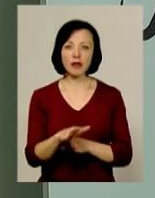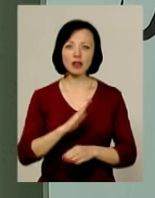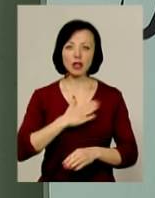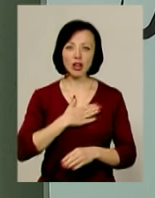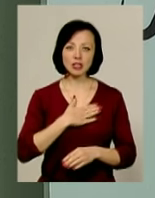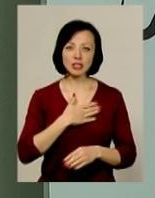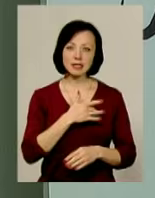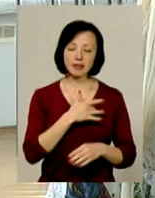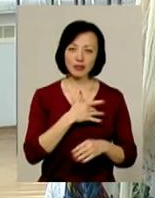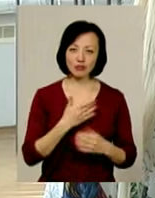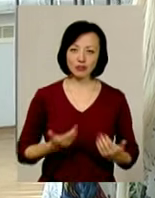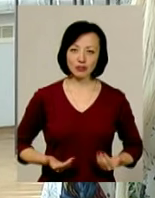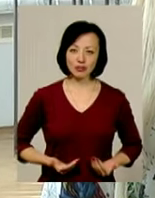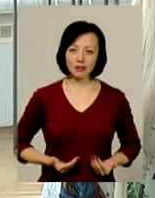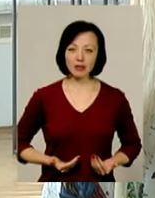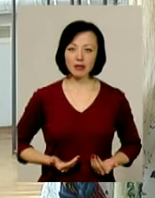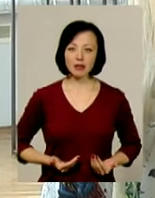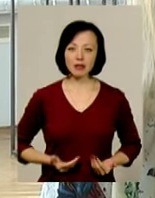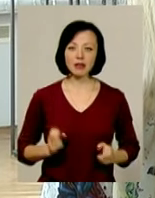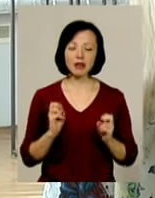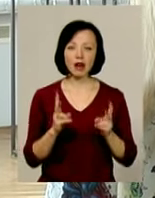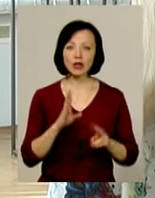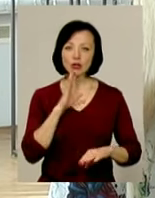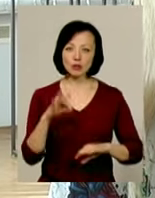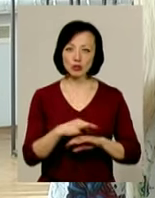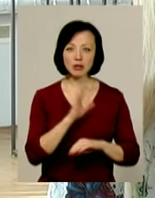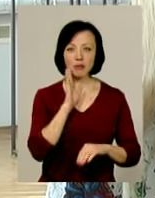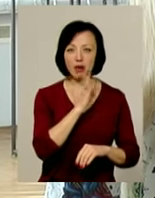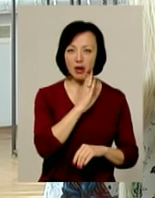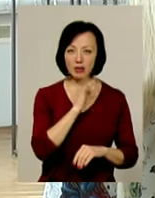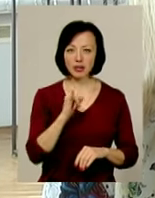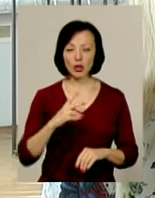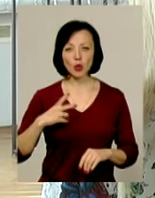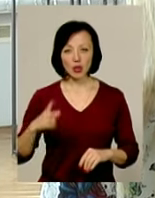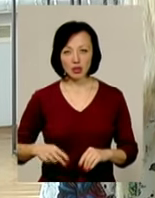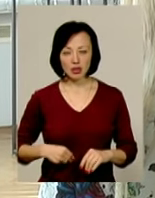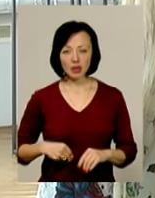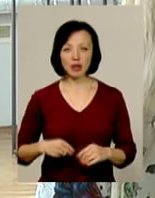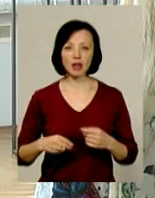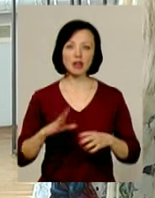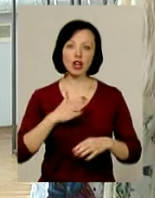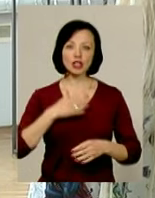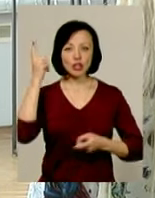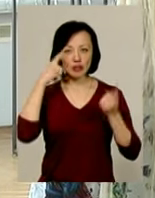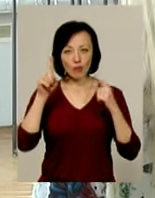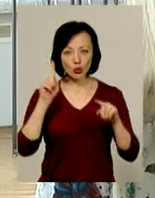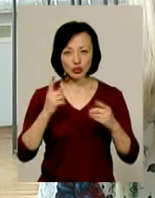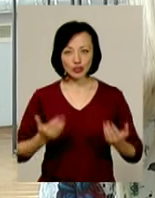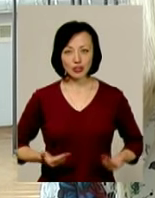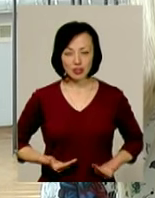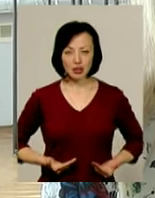наше сердечне життя, життя жінки як дружини, матері і доньки. Наше творче життя як музик.